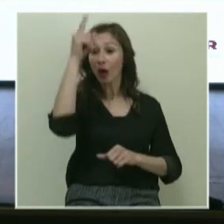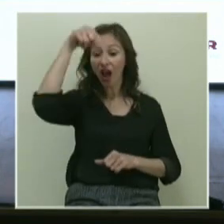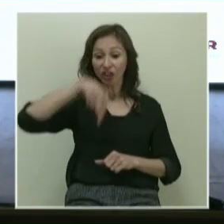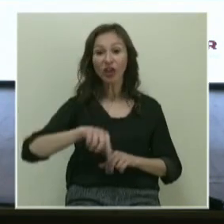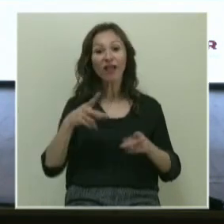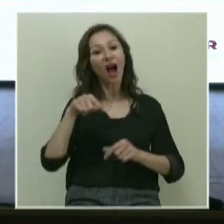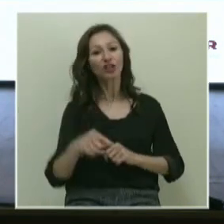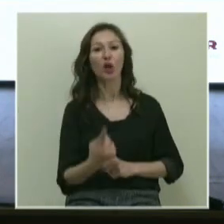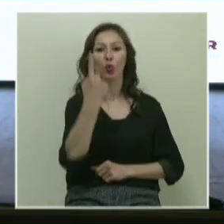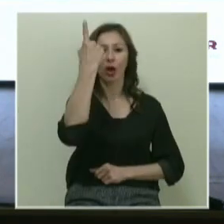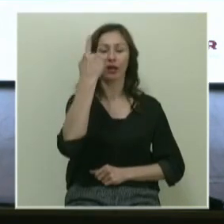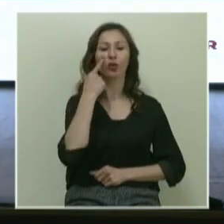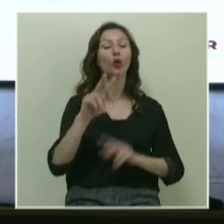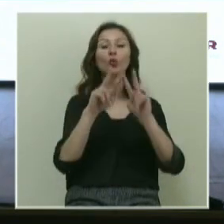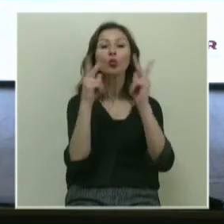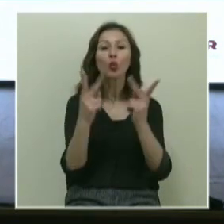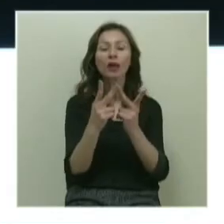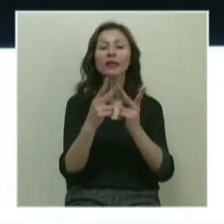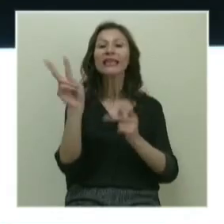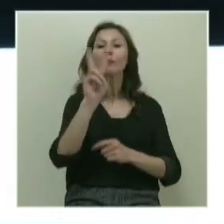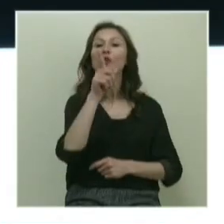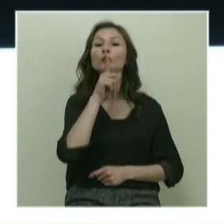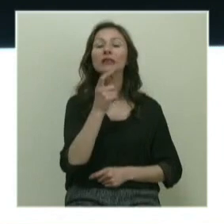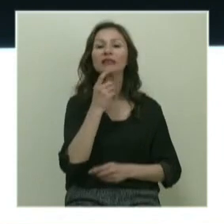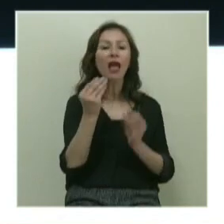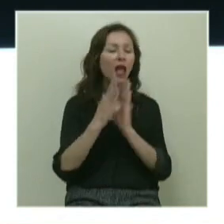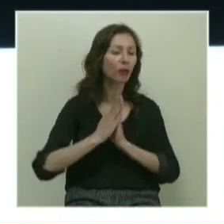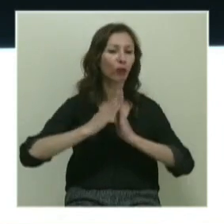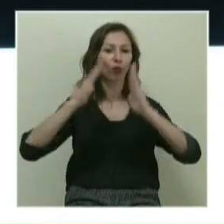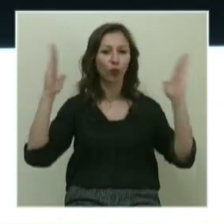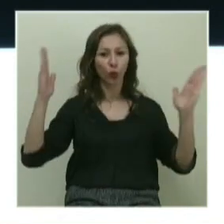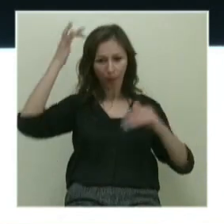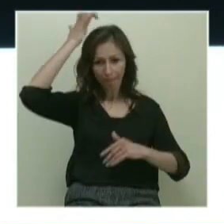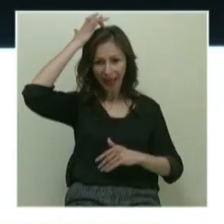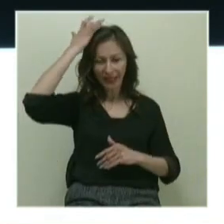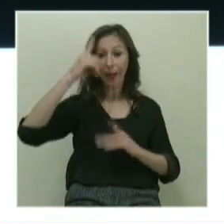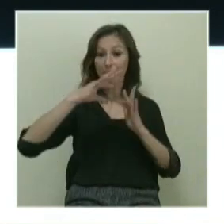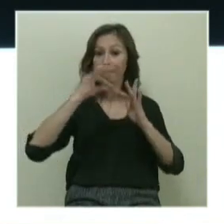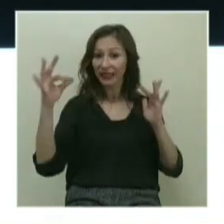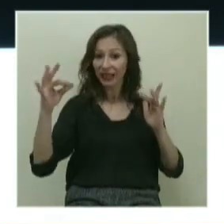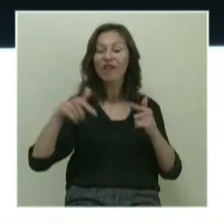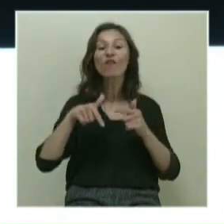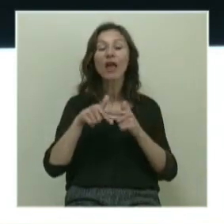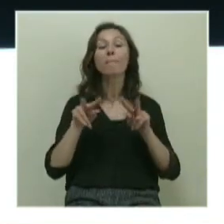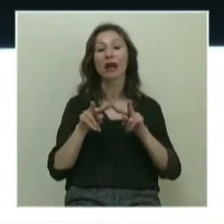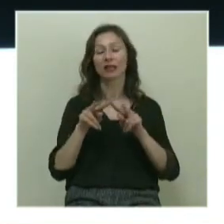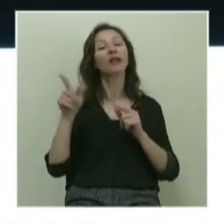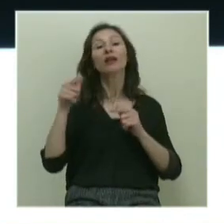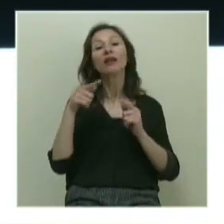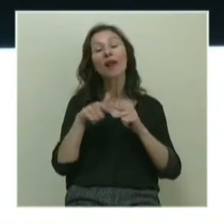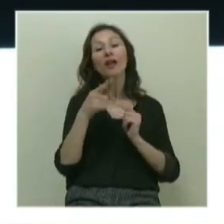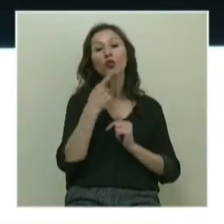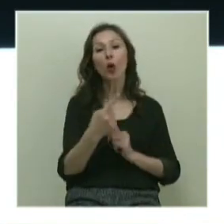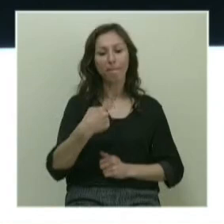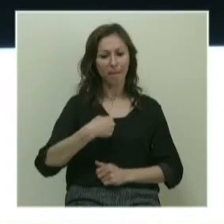aşağı veya aşağıdan yukarı. Dünyanın 20. yüzyıldaki en büyük beyinlerinden biri Feynman'dır. Feynman diyor